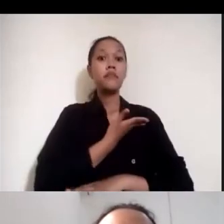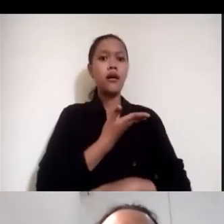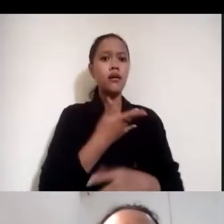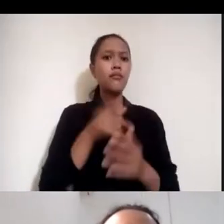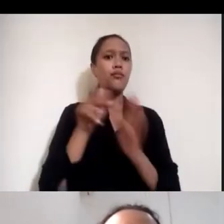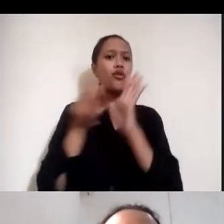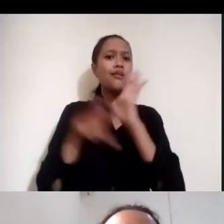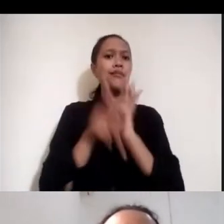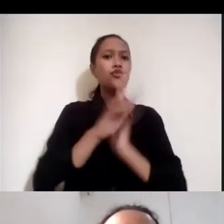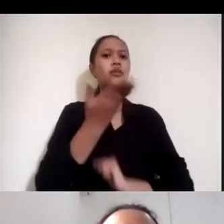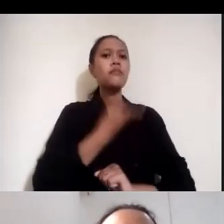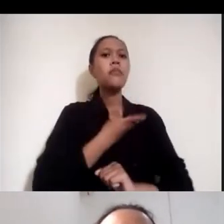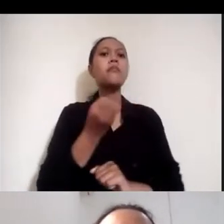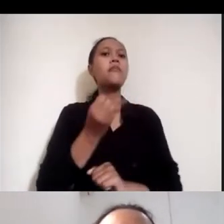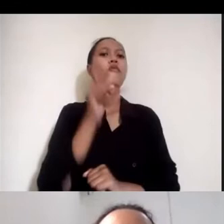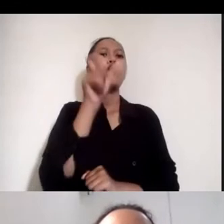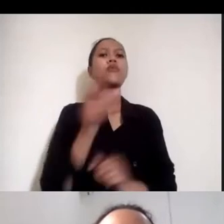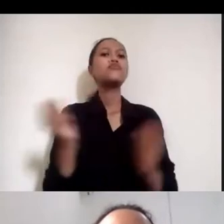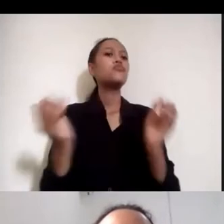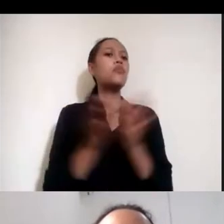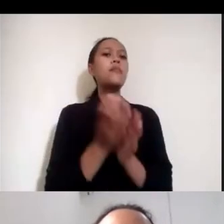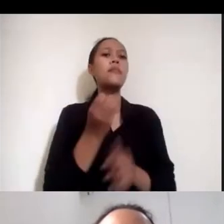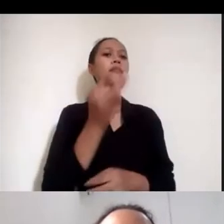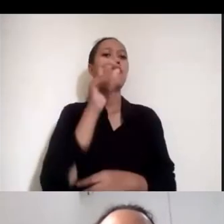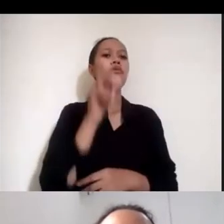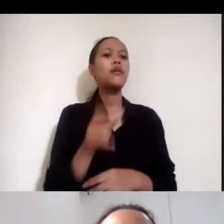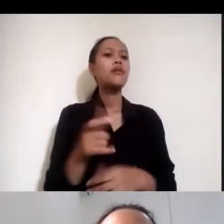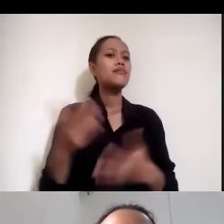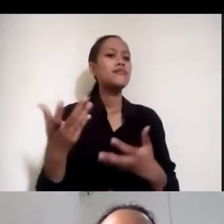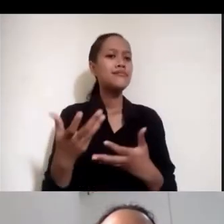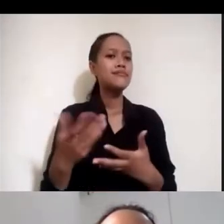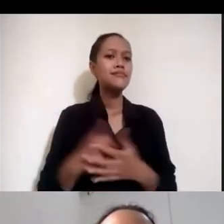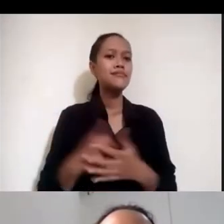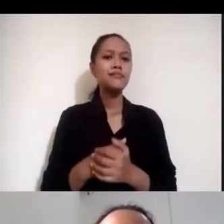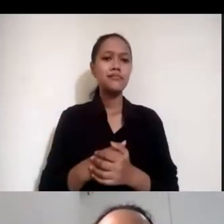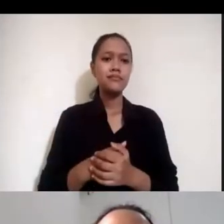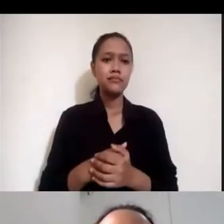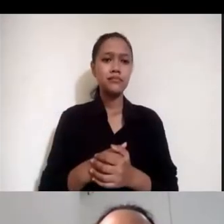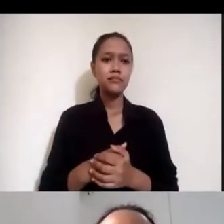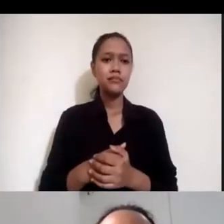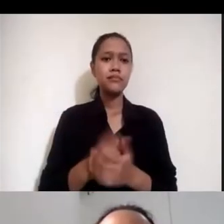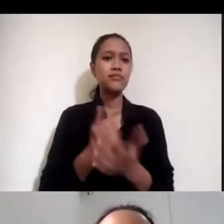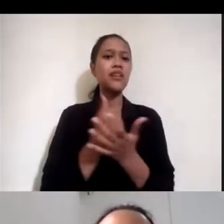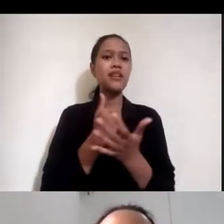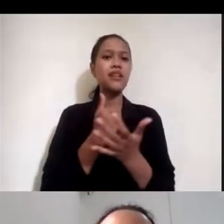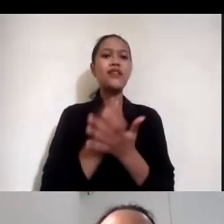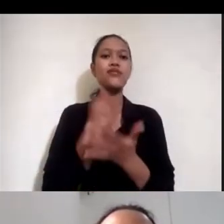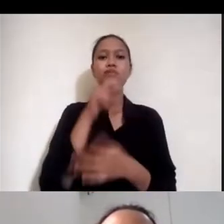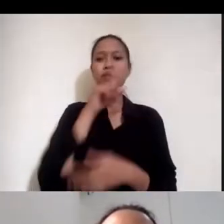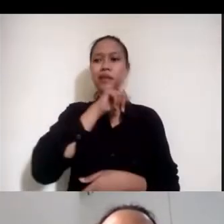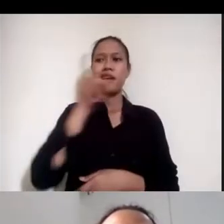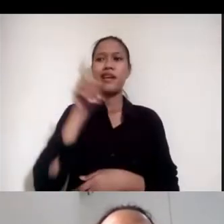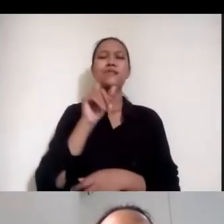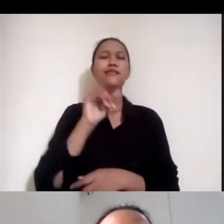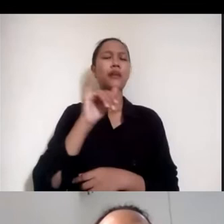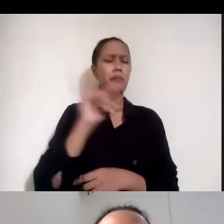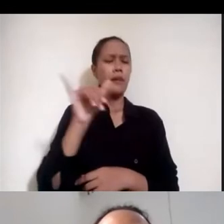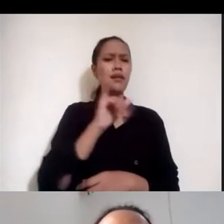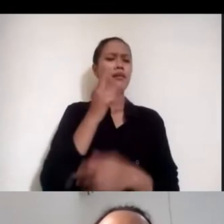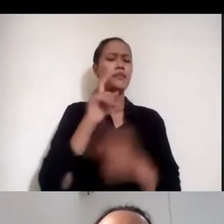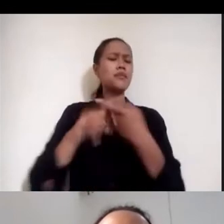keterima di program ini termasuk menurutku ini juga bisa pertanyaan yang sama untuk teman-teman disabilitas.